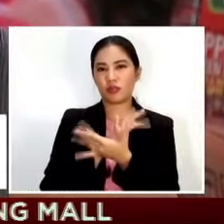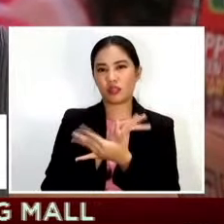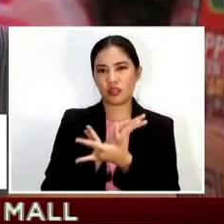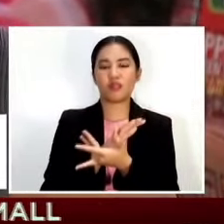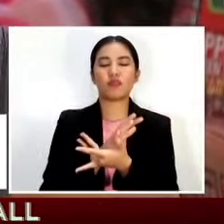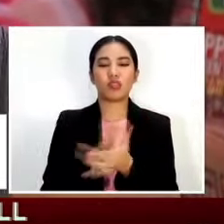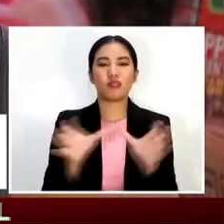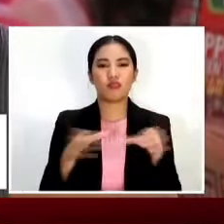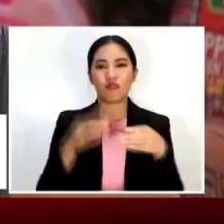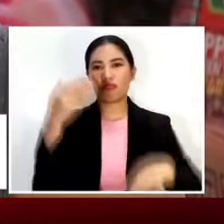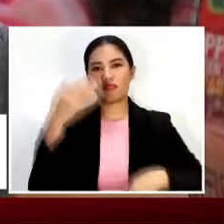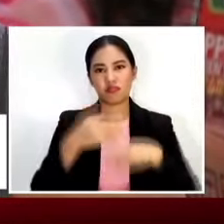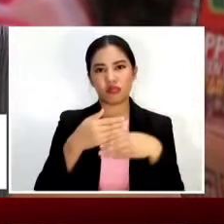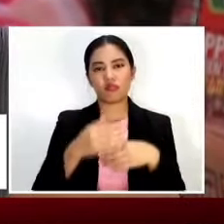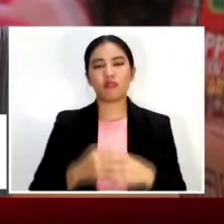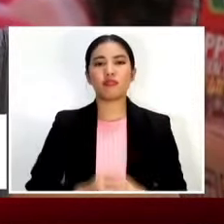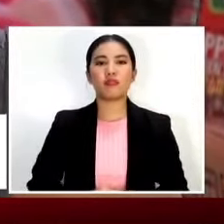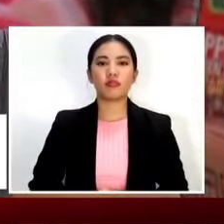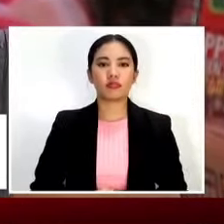kaya